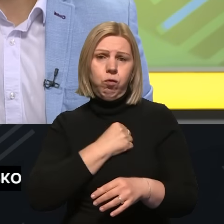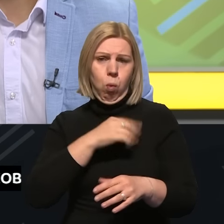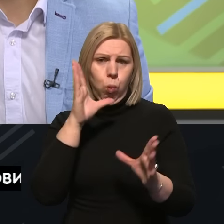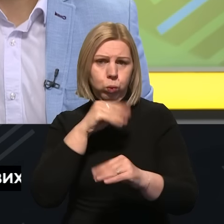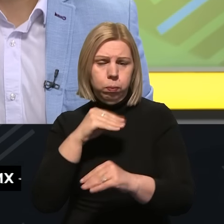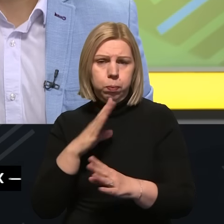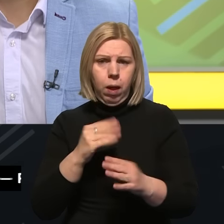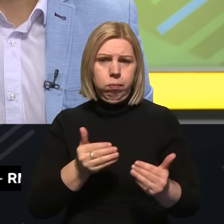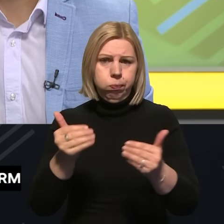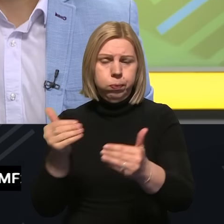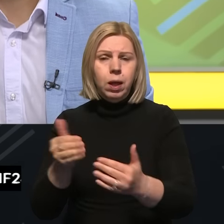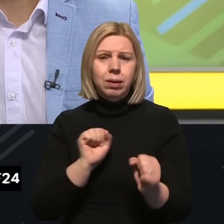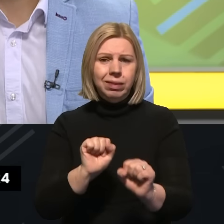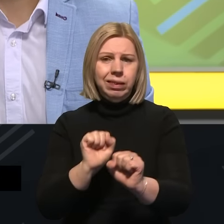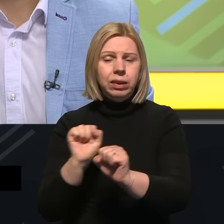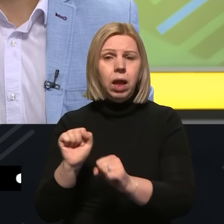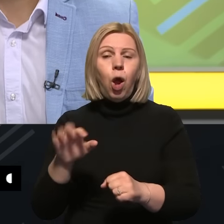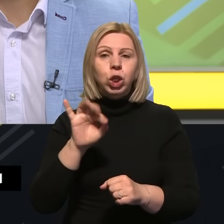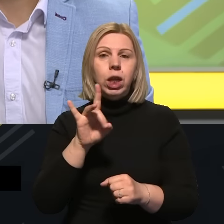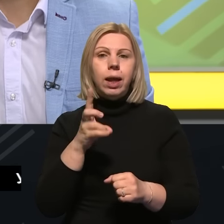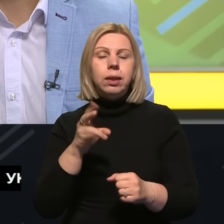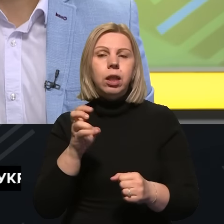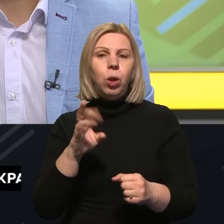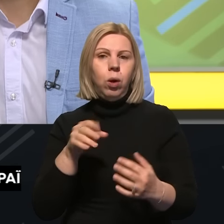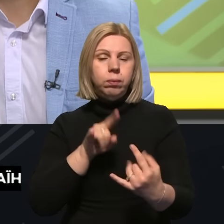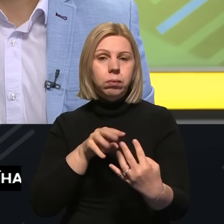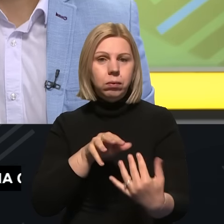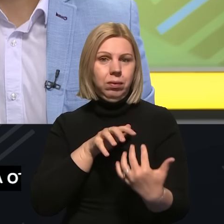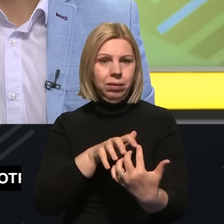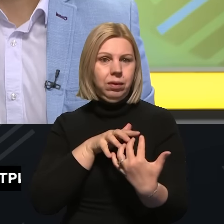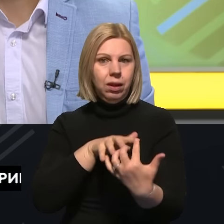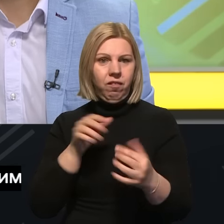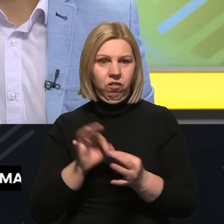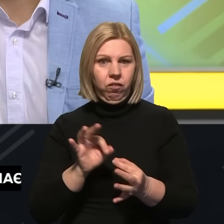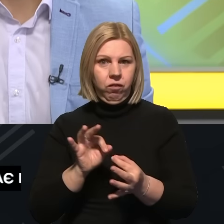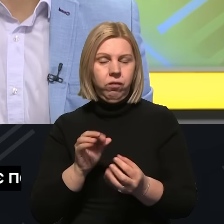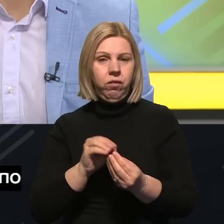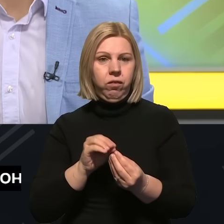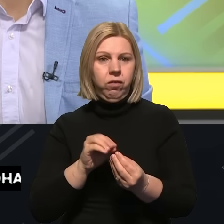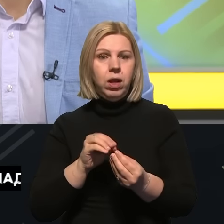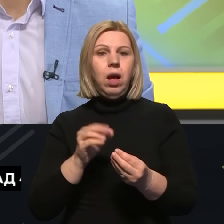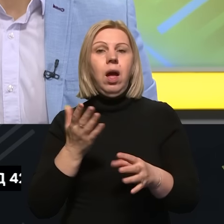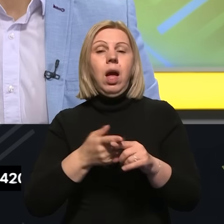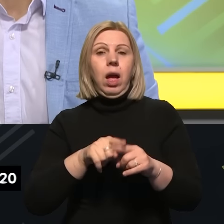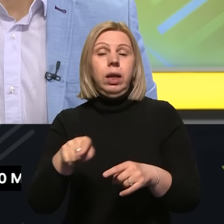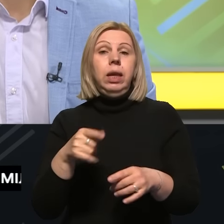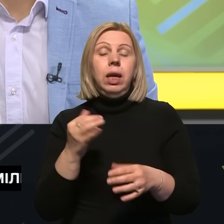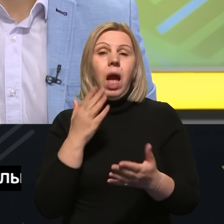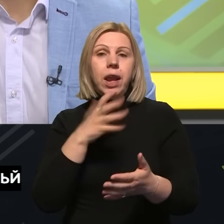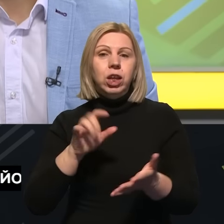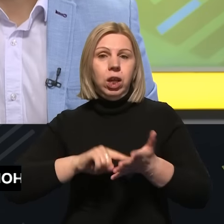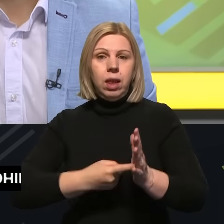районі Очеретиного тривають бої. Ситуація під контролем підрозділів Збройних сил. І гарячий ще напрямок